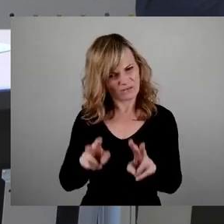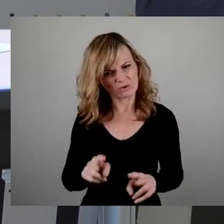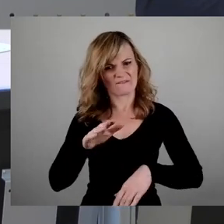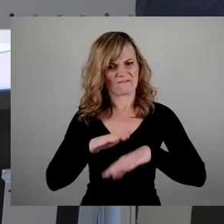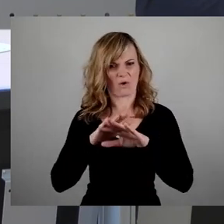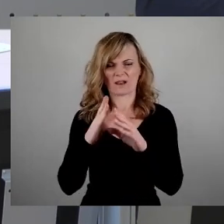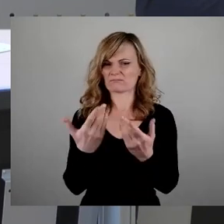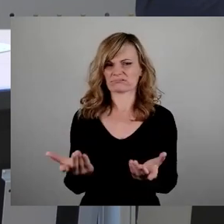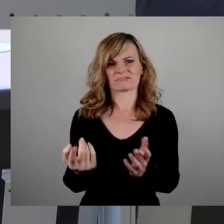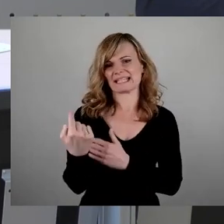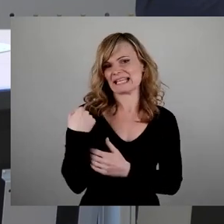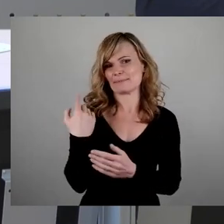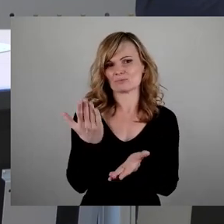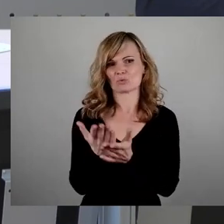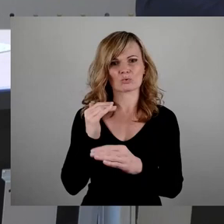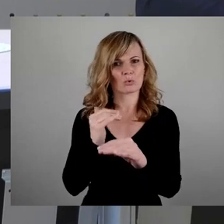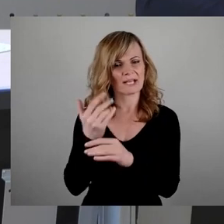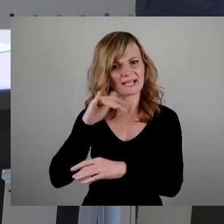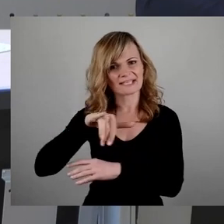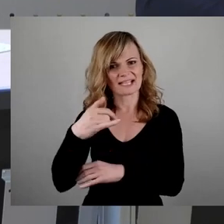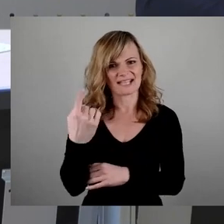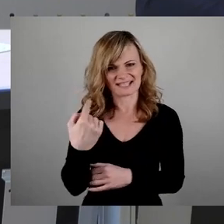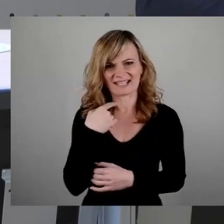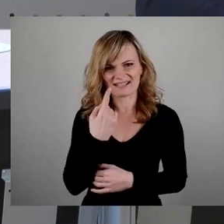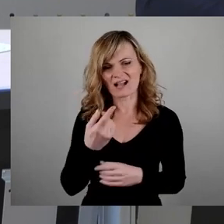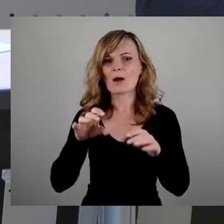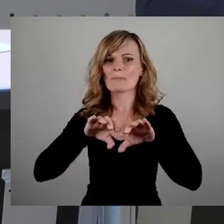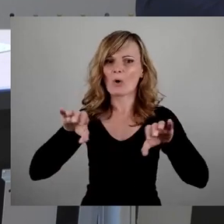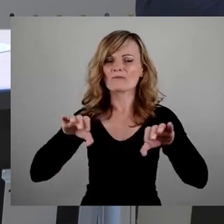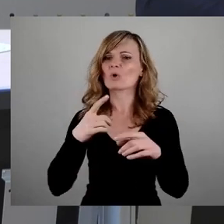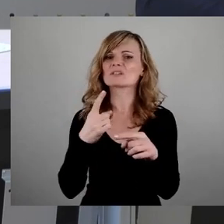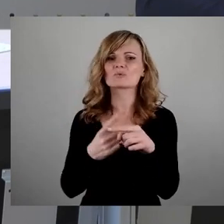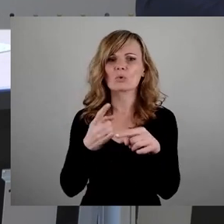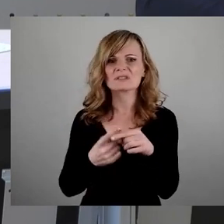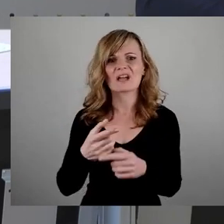Scharnetzki hat es gerade ausgesprochen, das Thema Bockwurst und, was war es, Bockwurst und Cola.